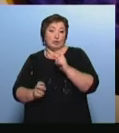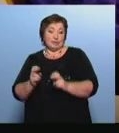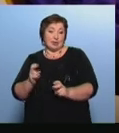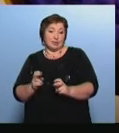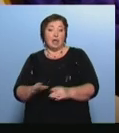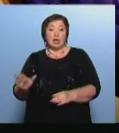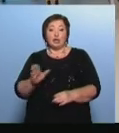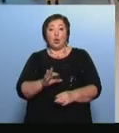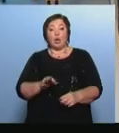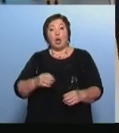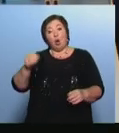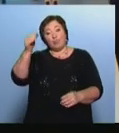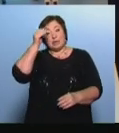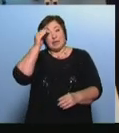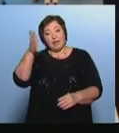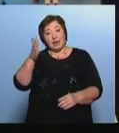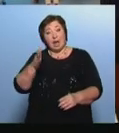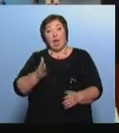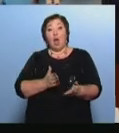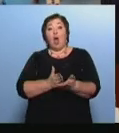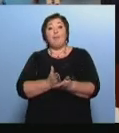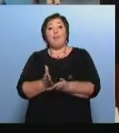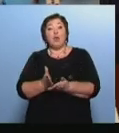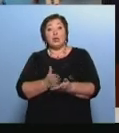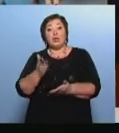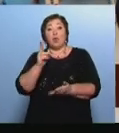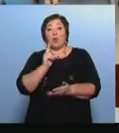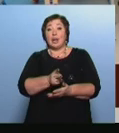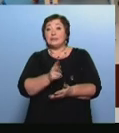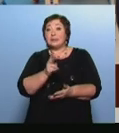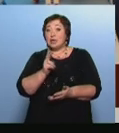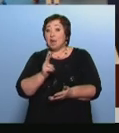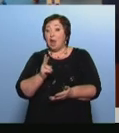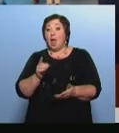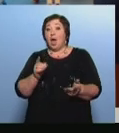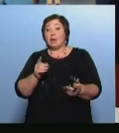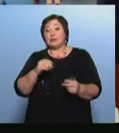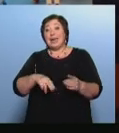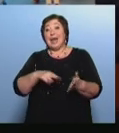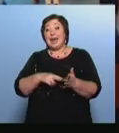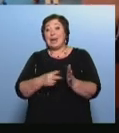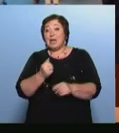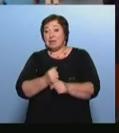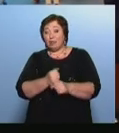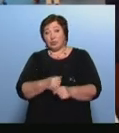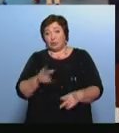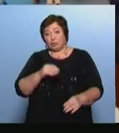образования Политика концерна заключается, чтобы вот эти разработки, которые ведутся в КБ